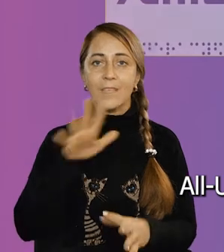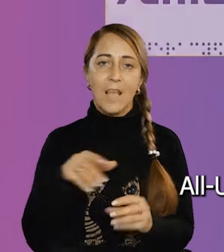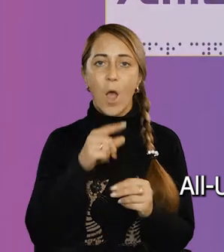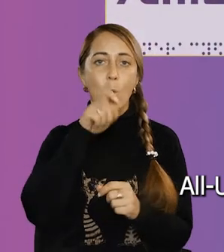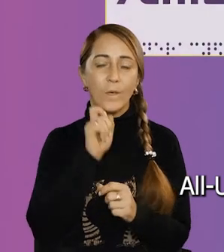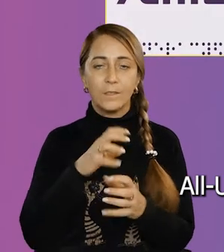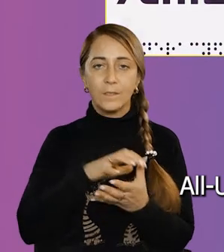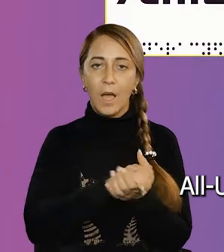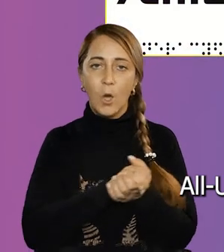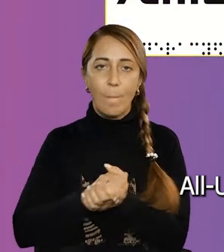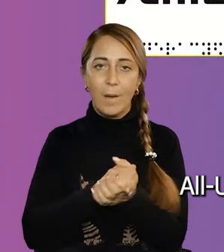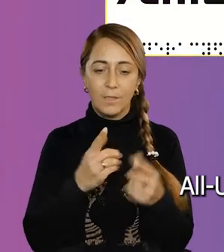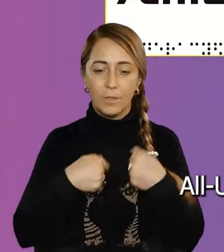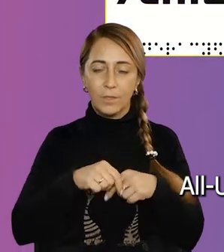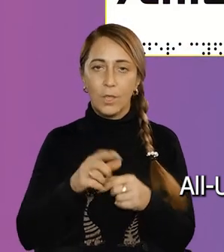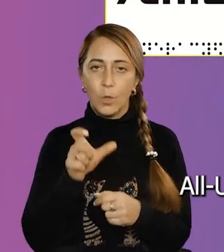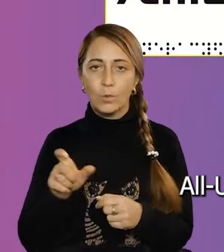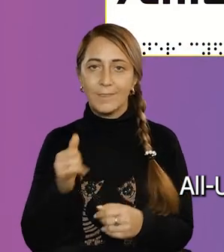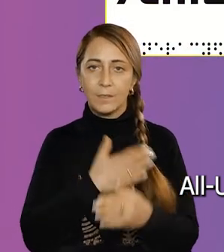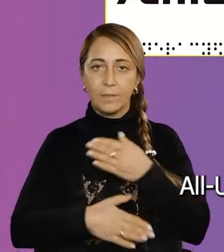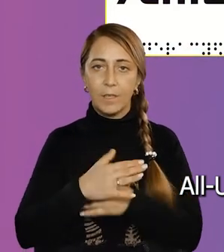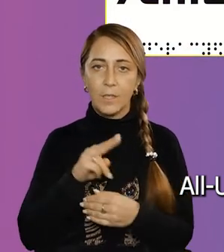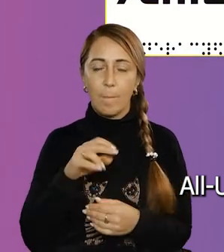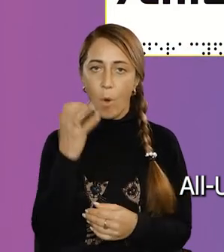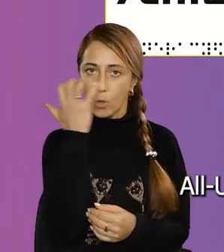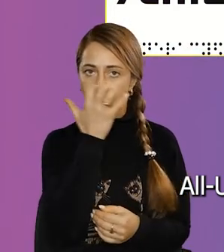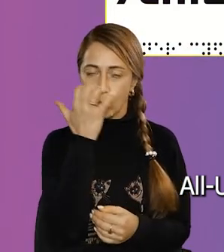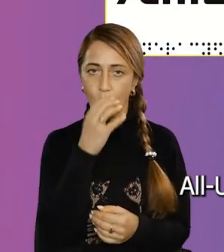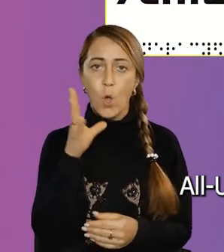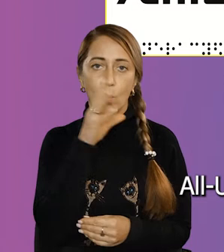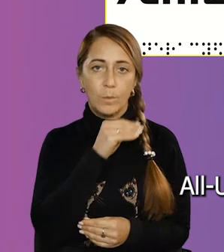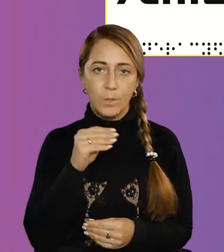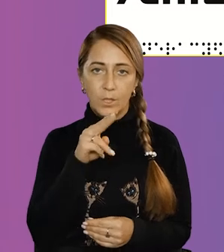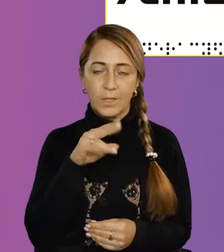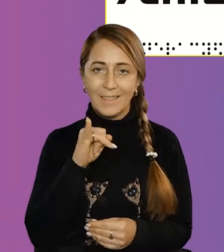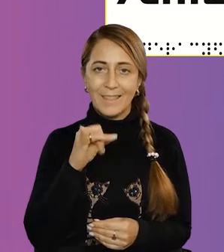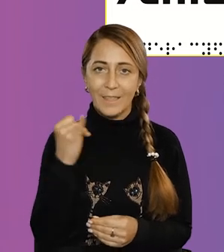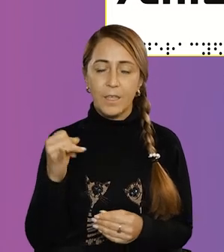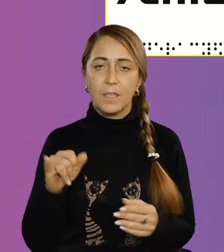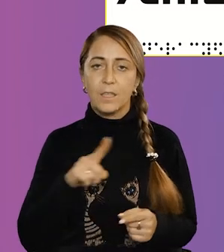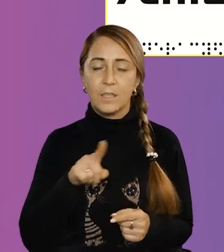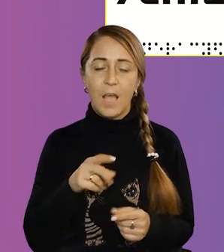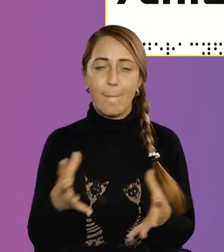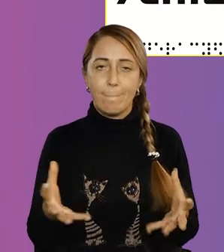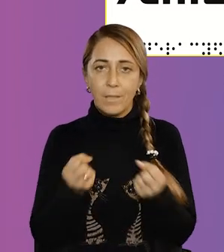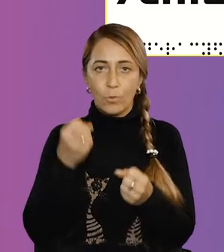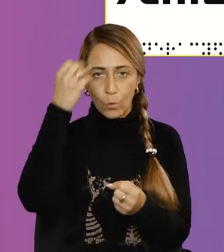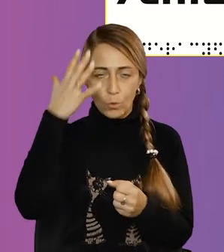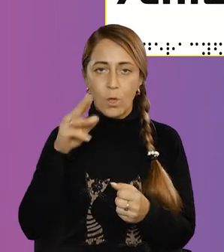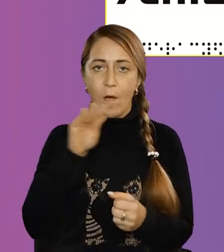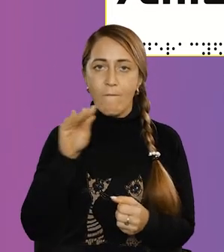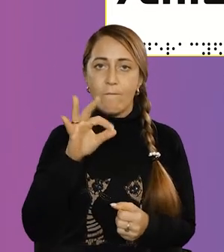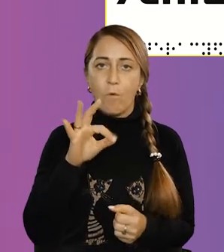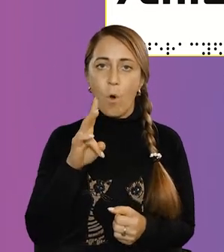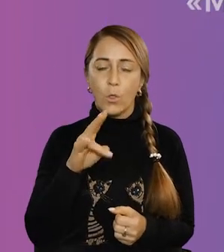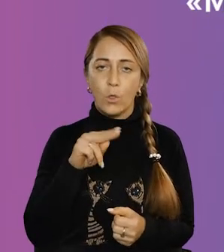Всеукраїнська громадська організація «Людей з інвалідністю позору. Генерація успішної дії» за підтримки Українського культурного фонду